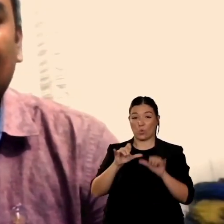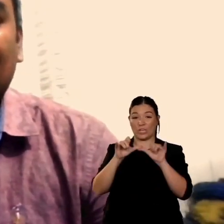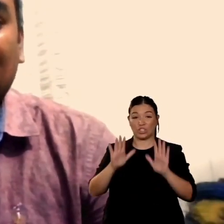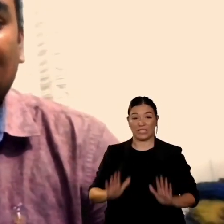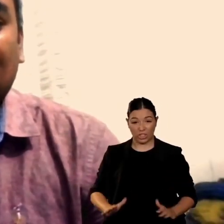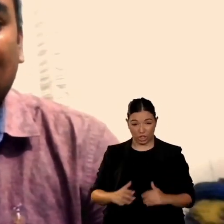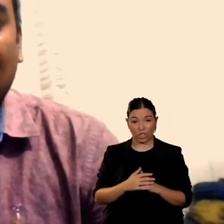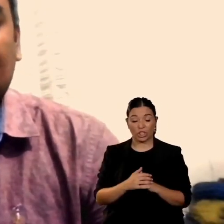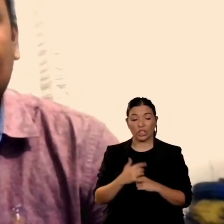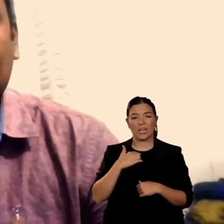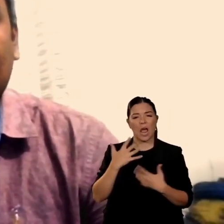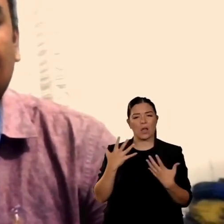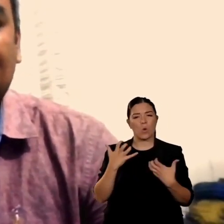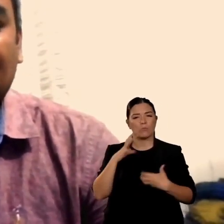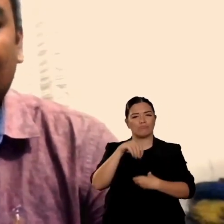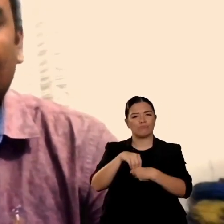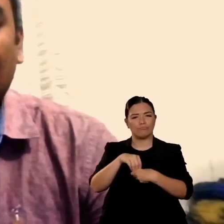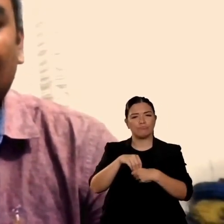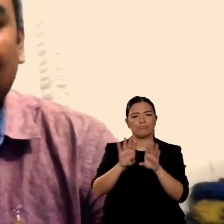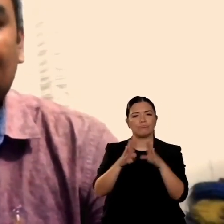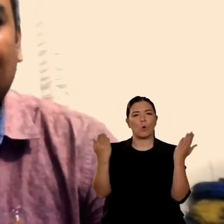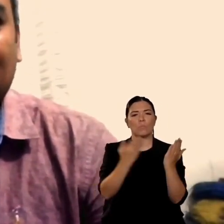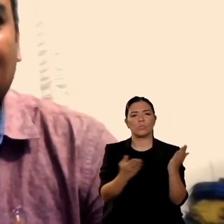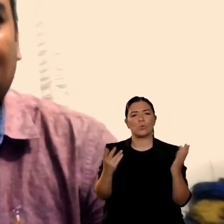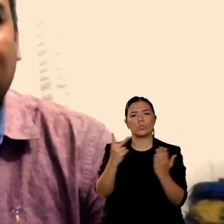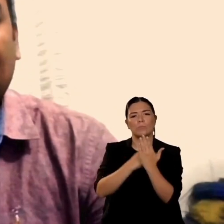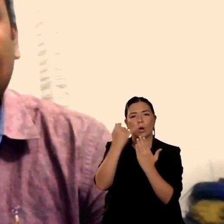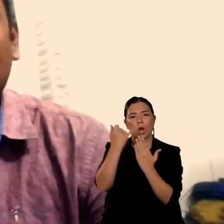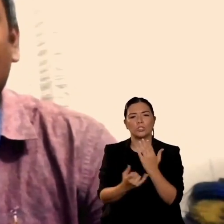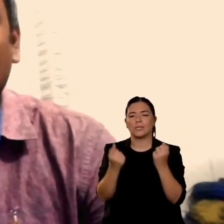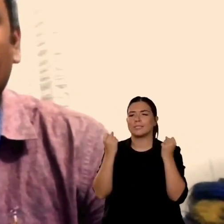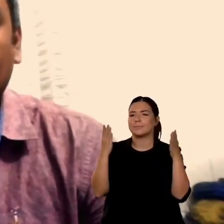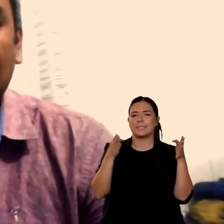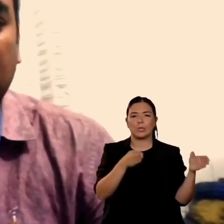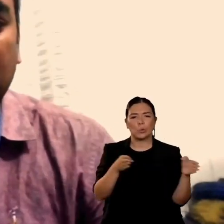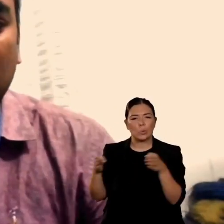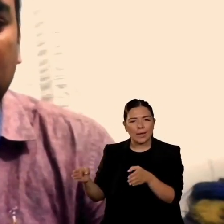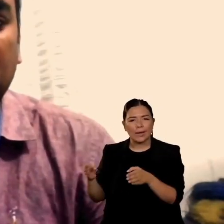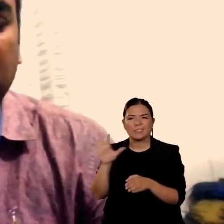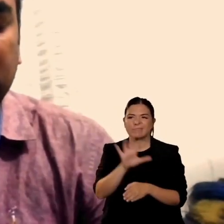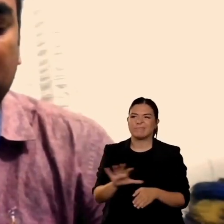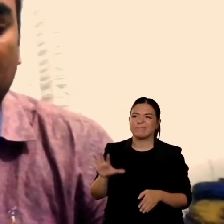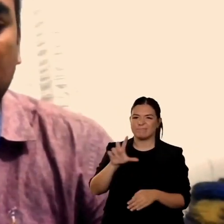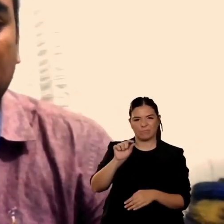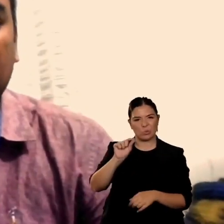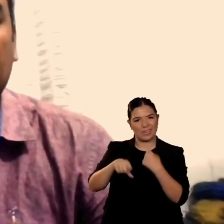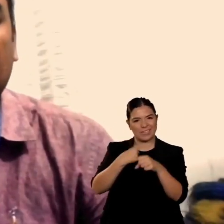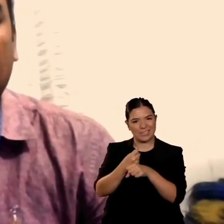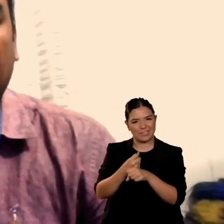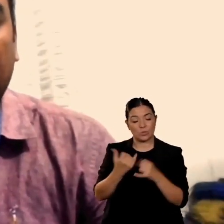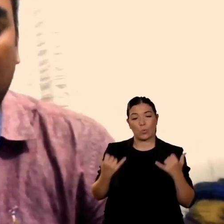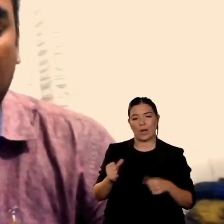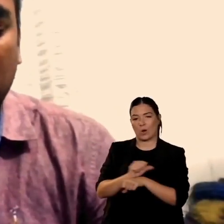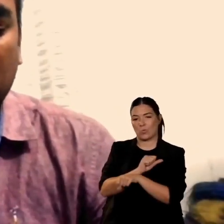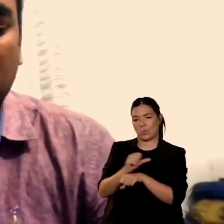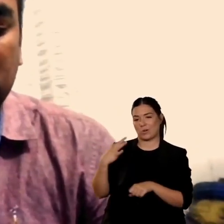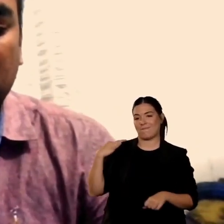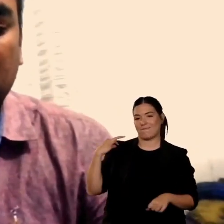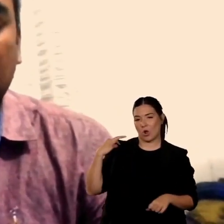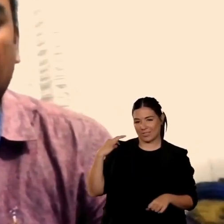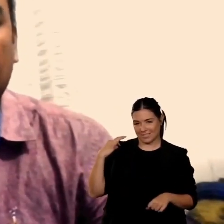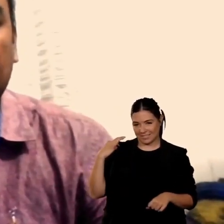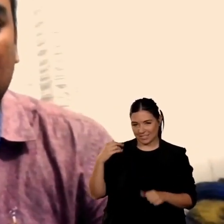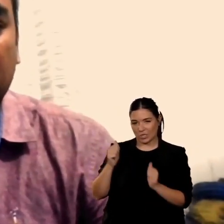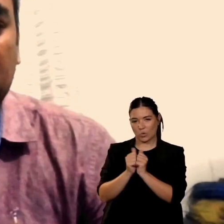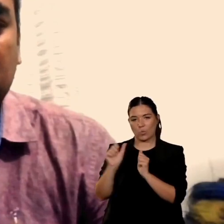non sono l'unico che porta avanti questi progetti abbiamo organizzato 15 persone abbiamo iniziato progetti per